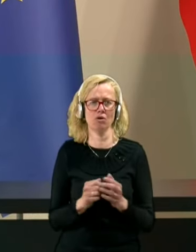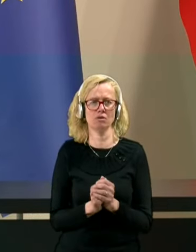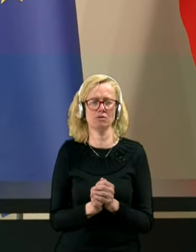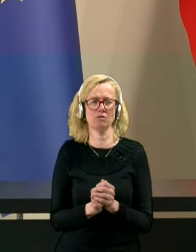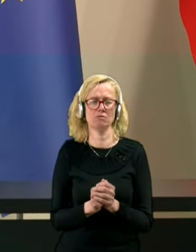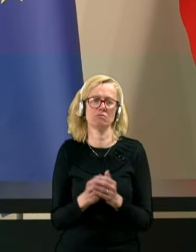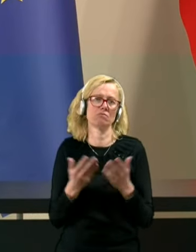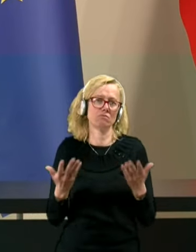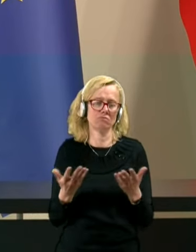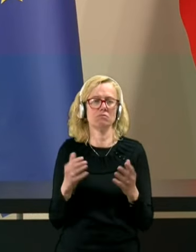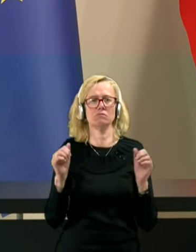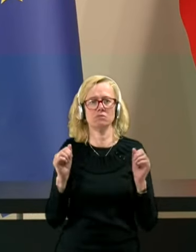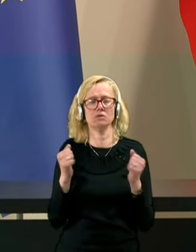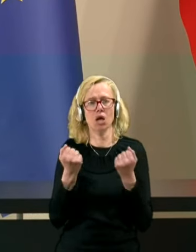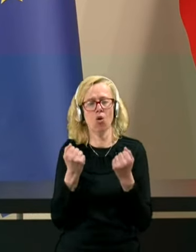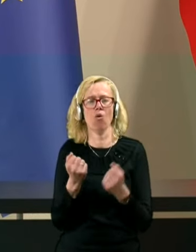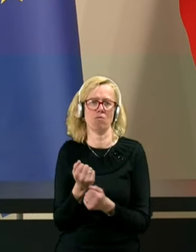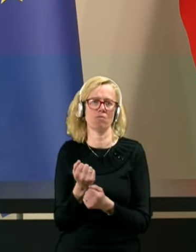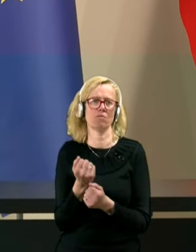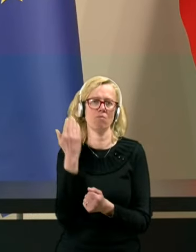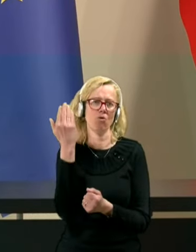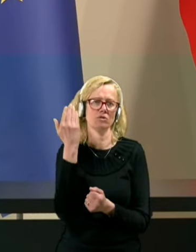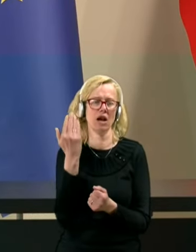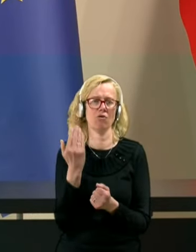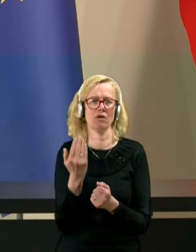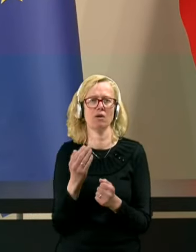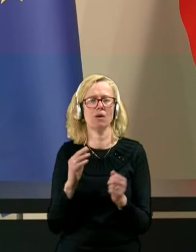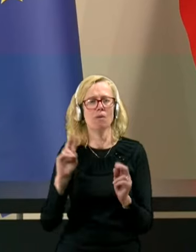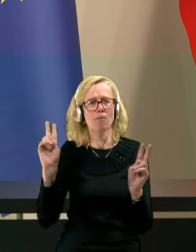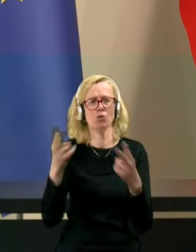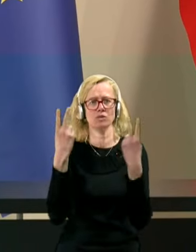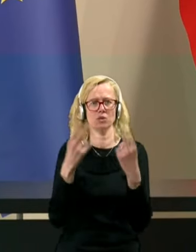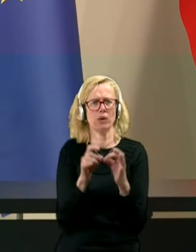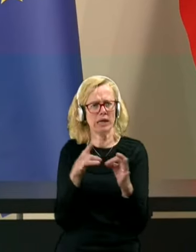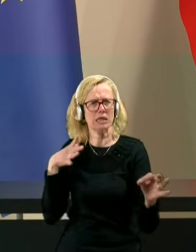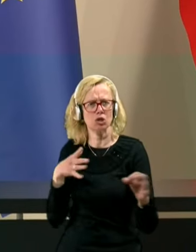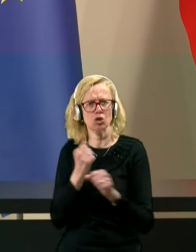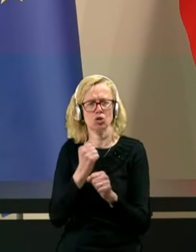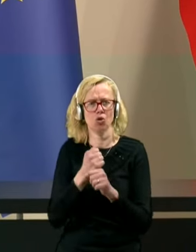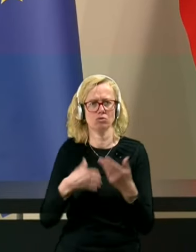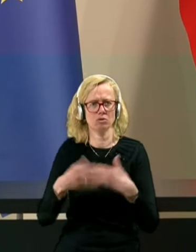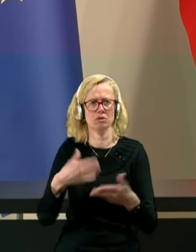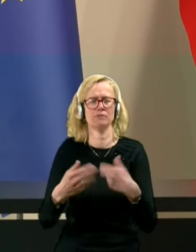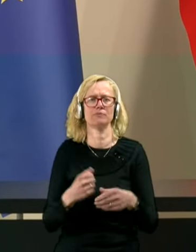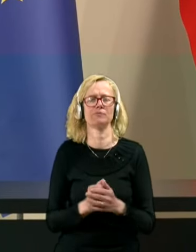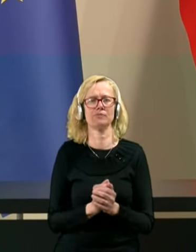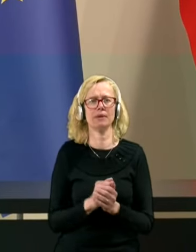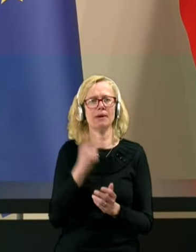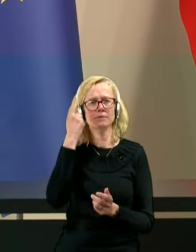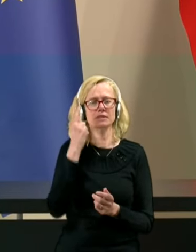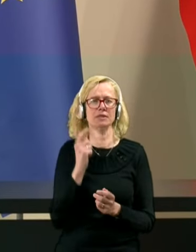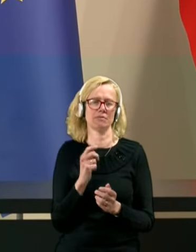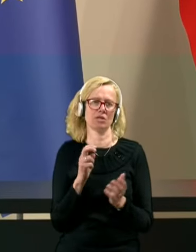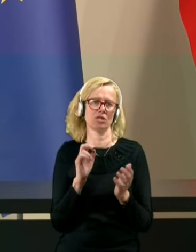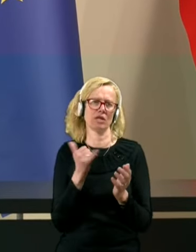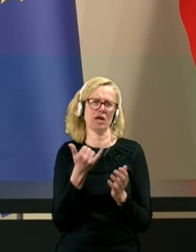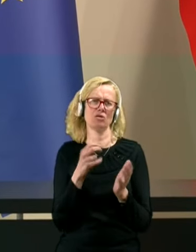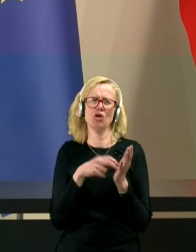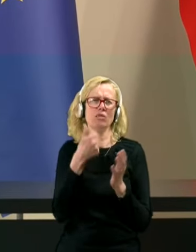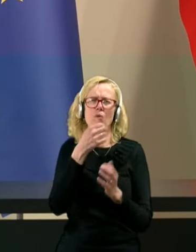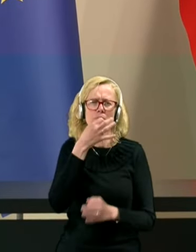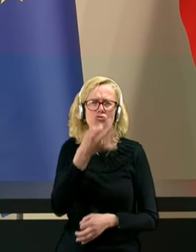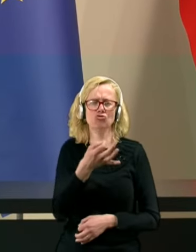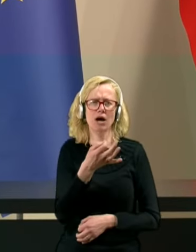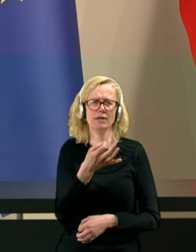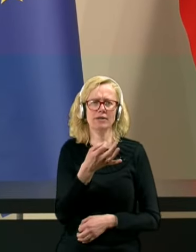pozdravljamo pozivke hitrosti. In mislim, da je še neko vprašanje bilo